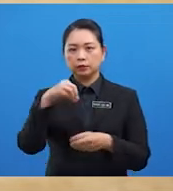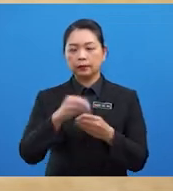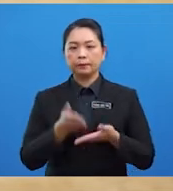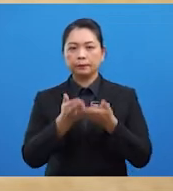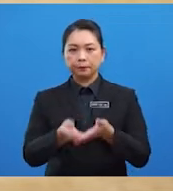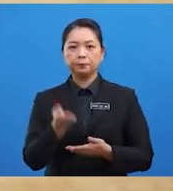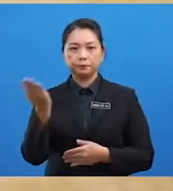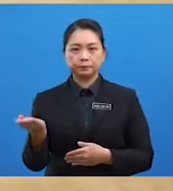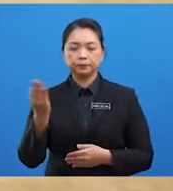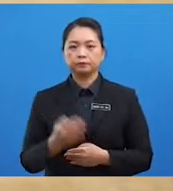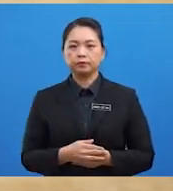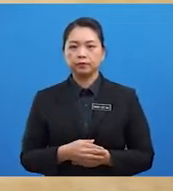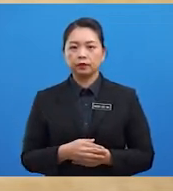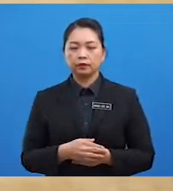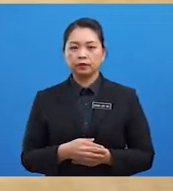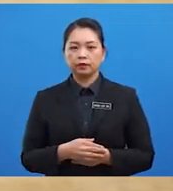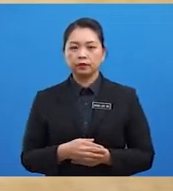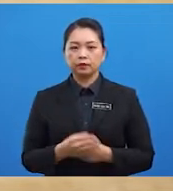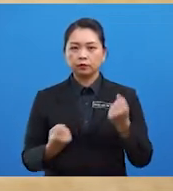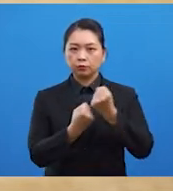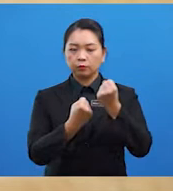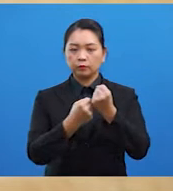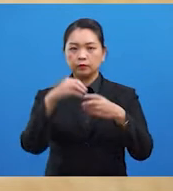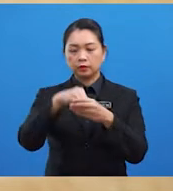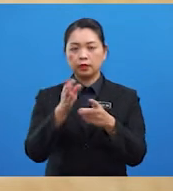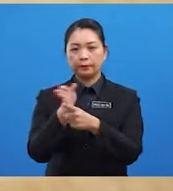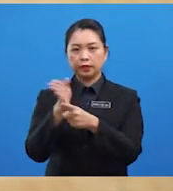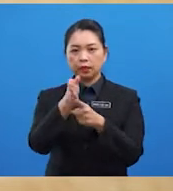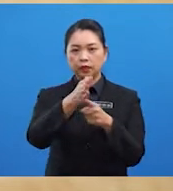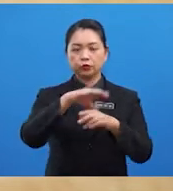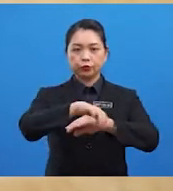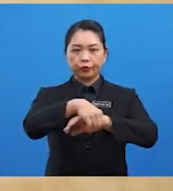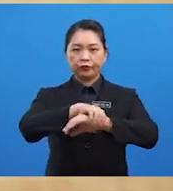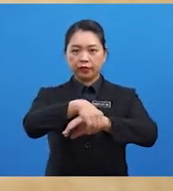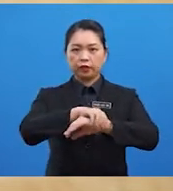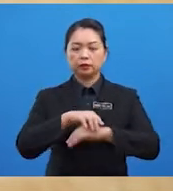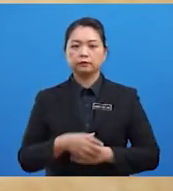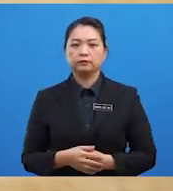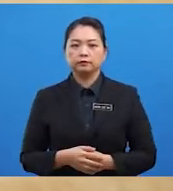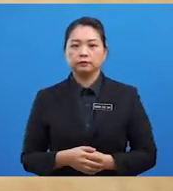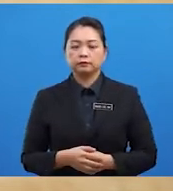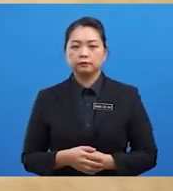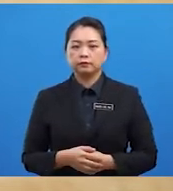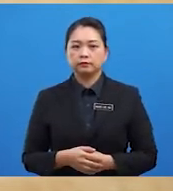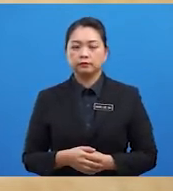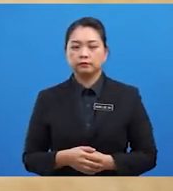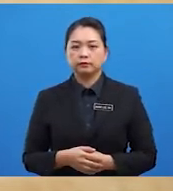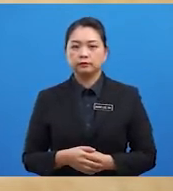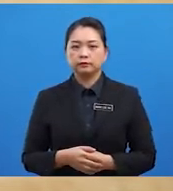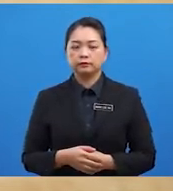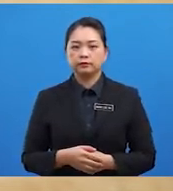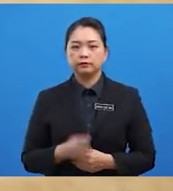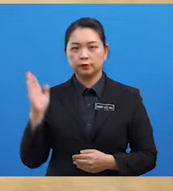kedua sumbangan dalam bidang geografi isi jawapan mestilah